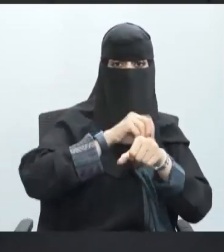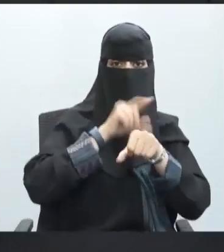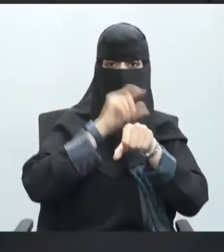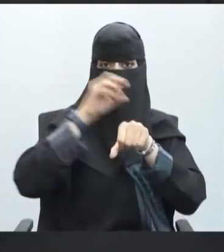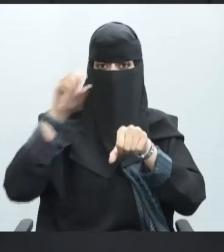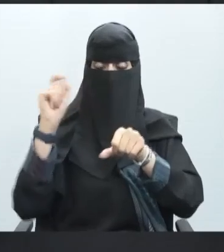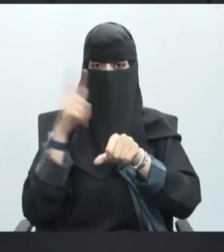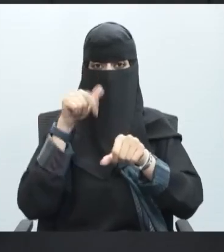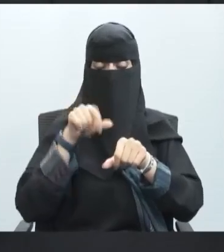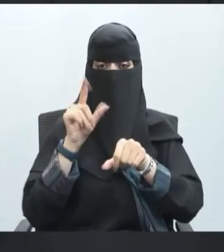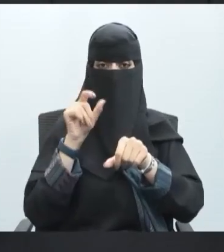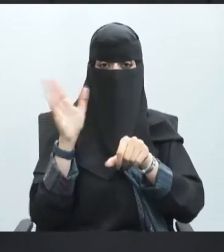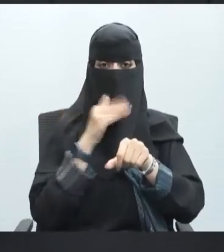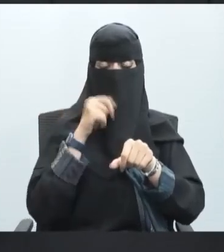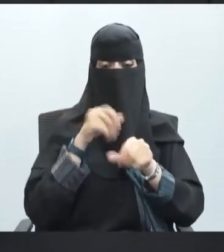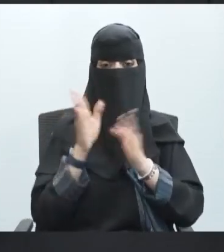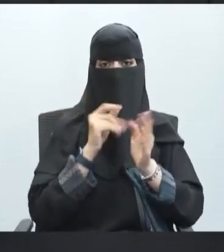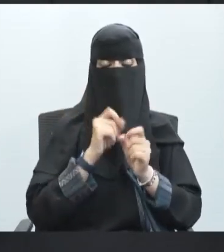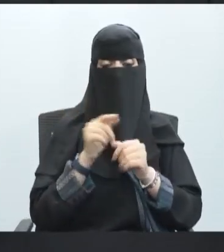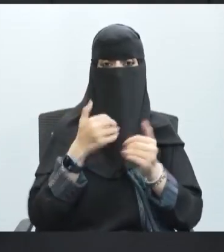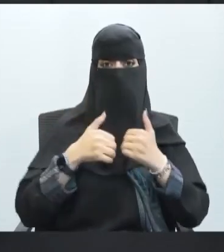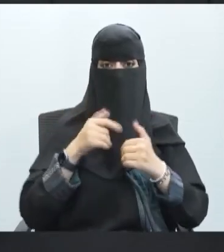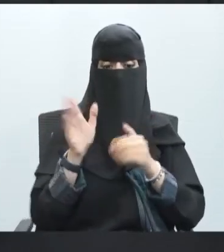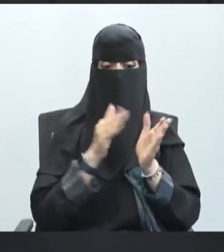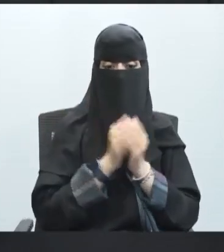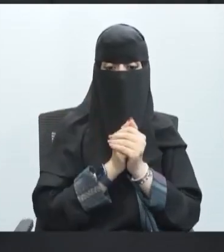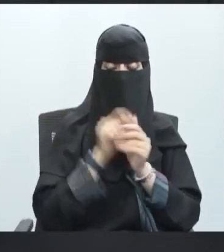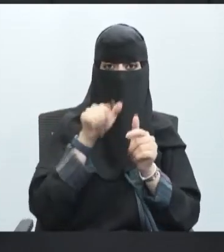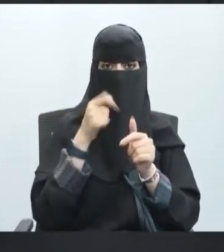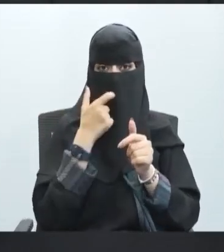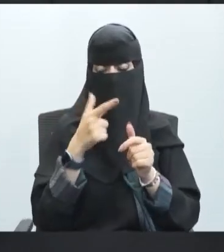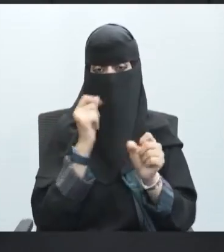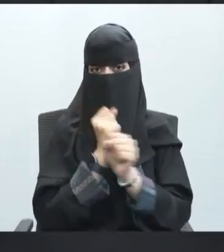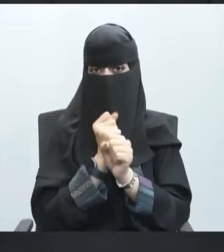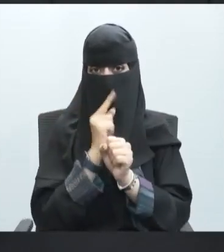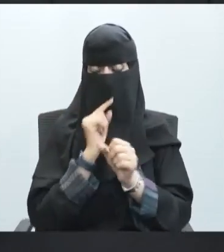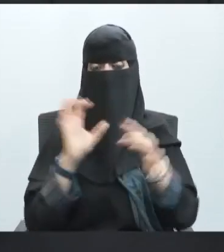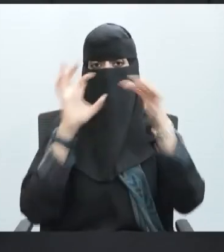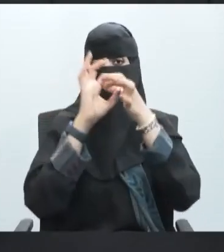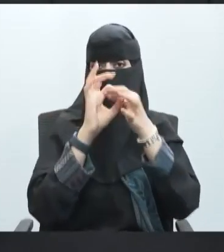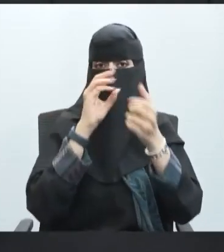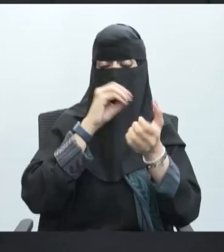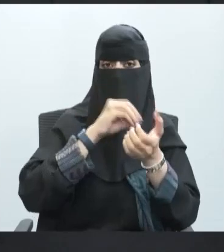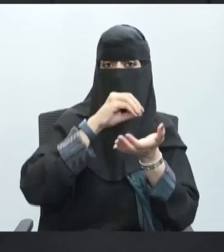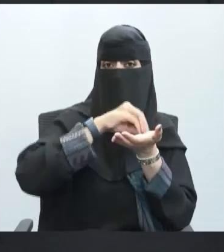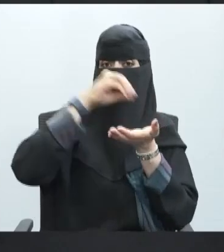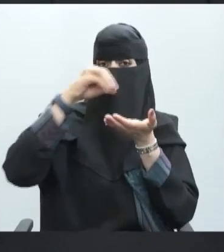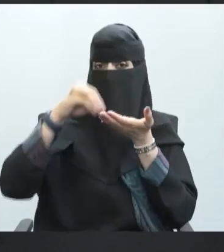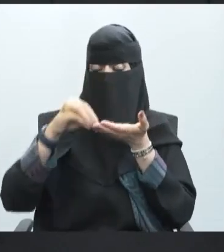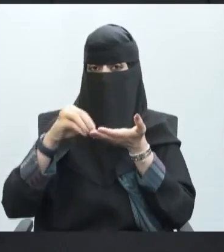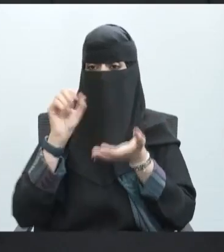الأيونات أو أيونات الصوديوم والبوتاسيوم إذن نلاحظ وظيفتها متعلقة بنقل الألم الحاد